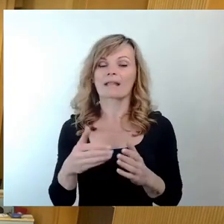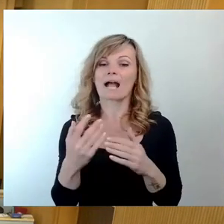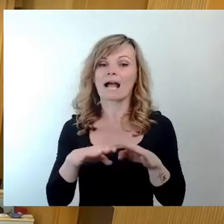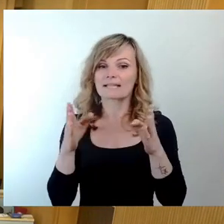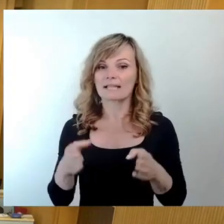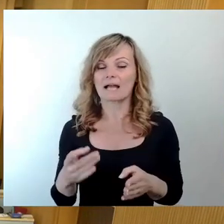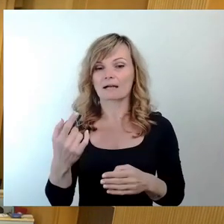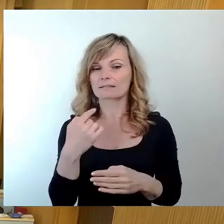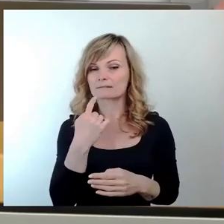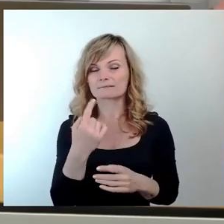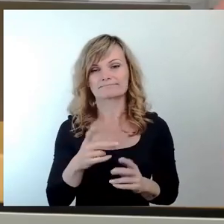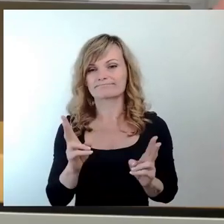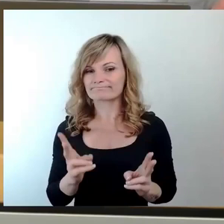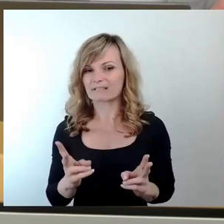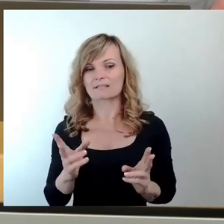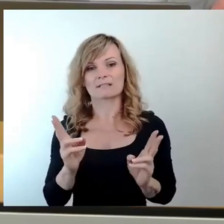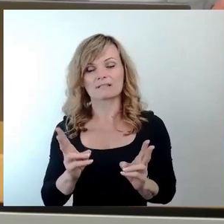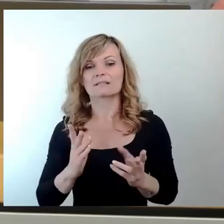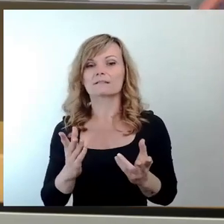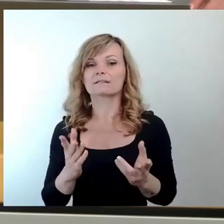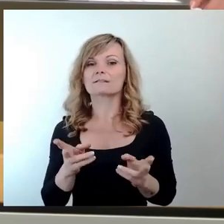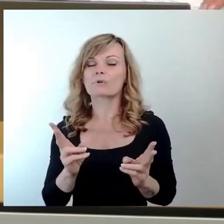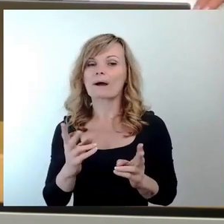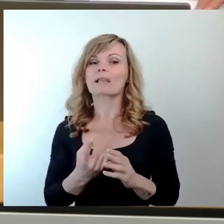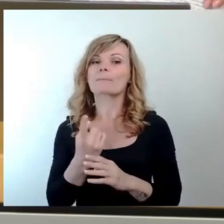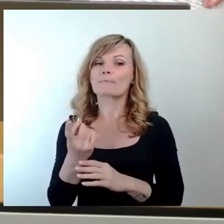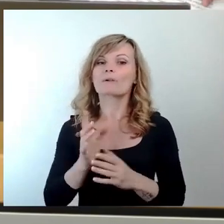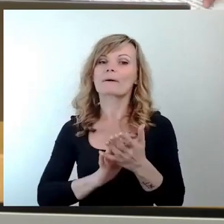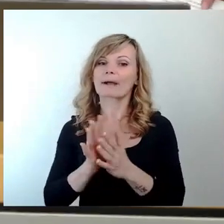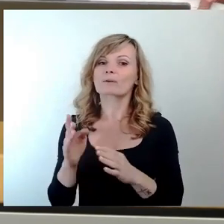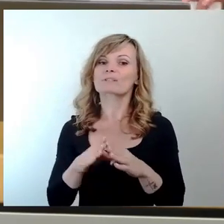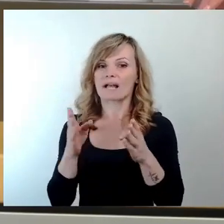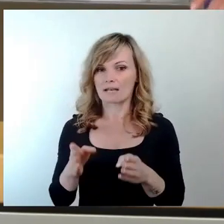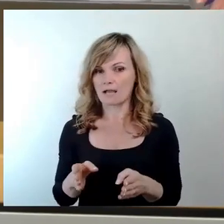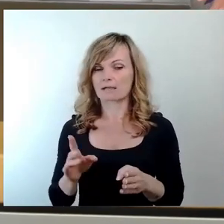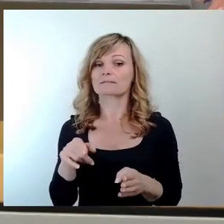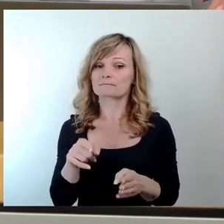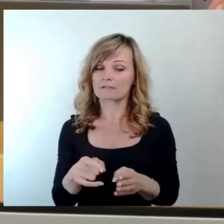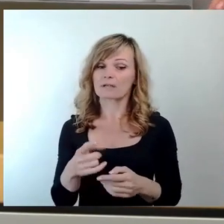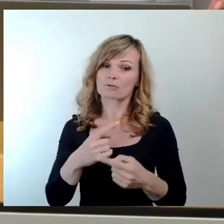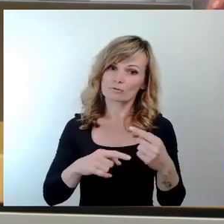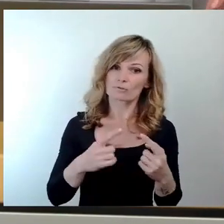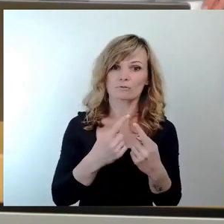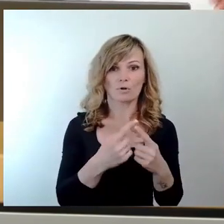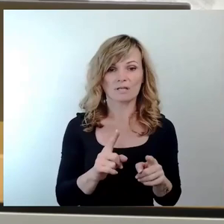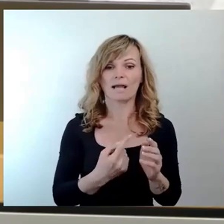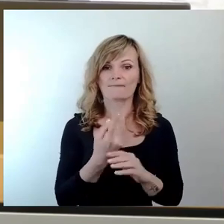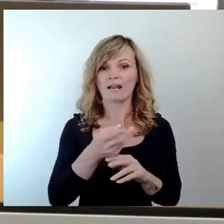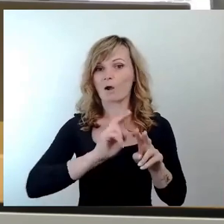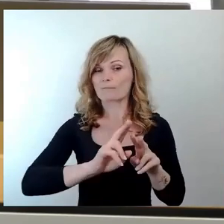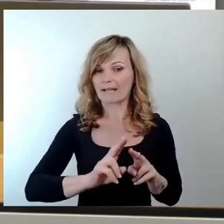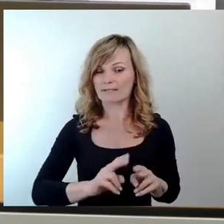konventionelle Müllverbrennungsanlage, sondern um eine Abfallaufbereitungsanlage inklusive einer thermischen